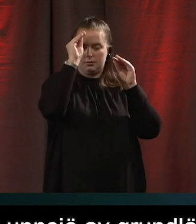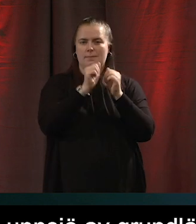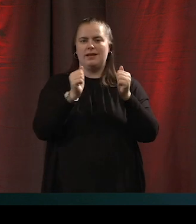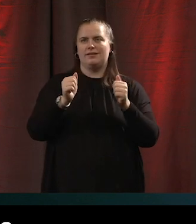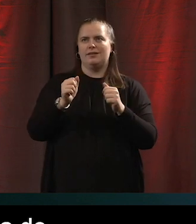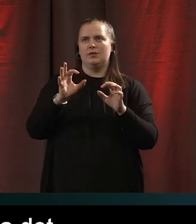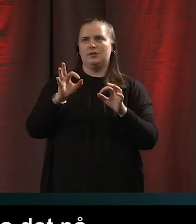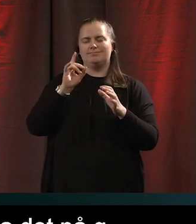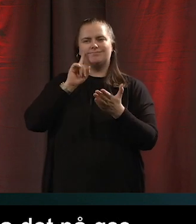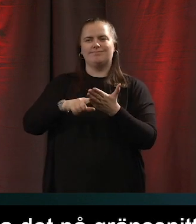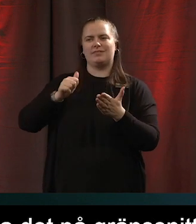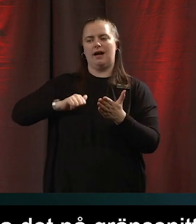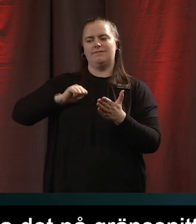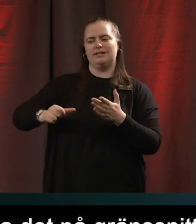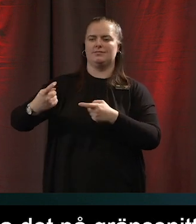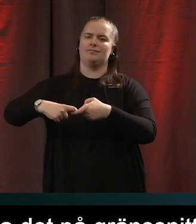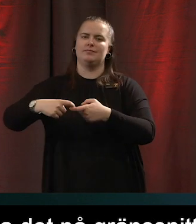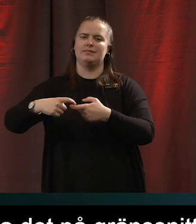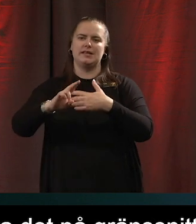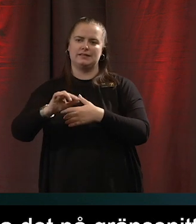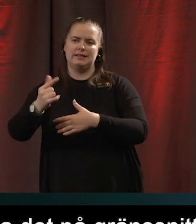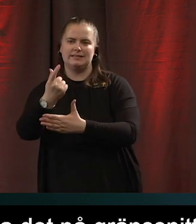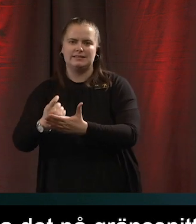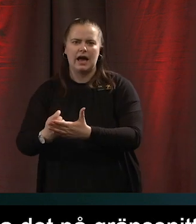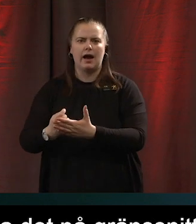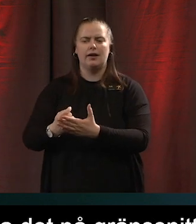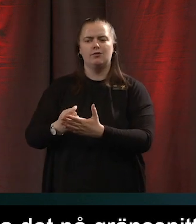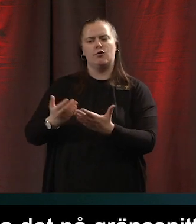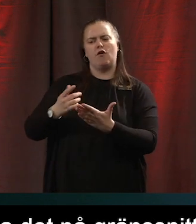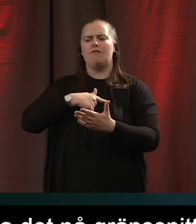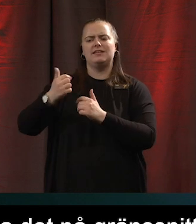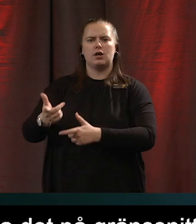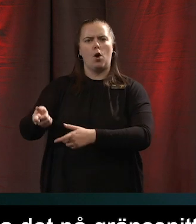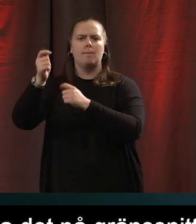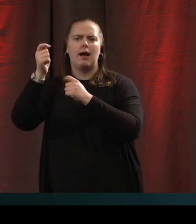gränssnittsdesign och vad man ska upphandla och vad man ska ställa för användarkrav oj